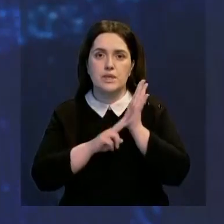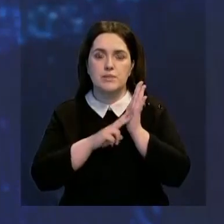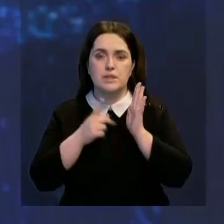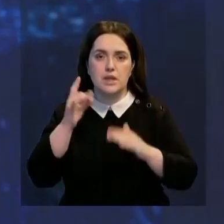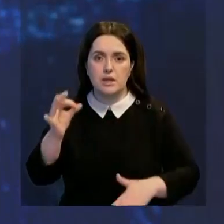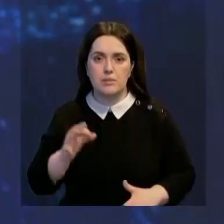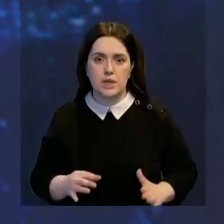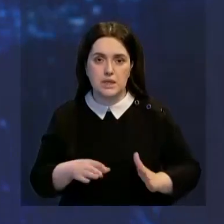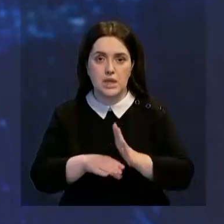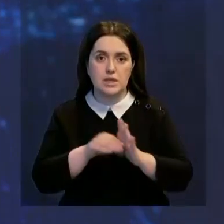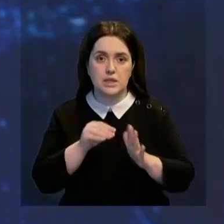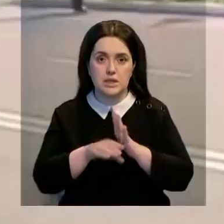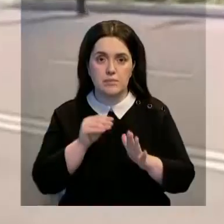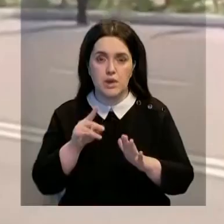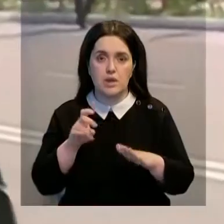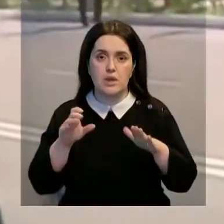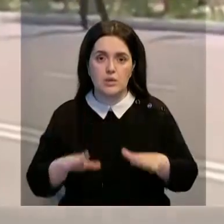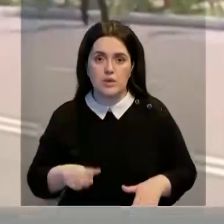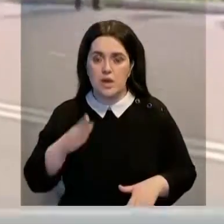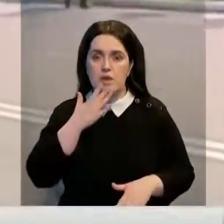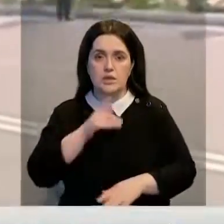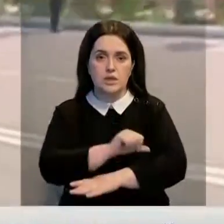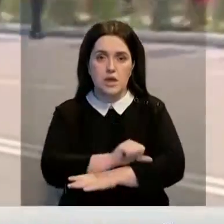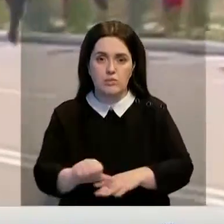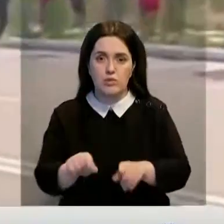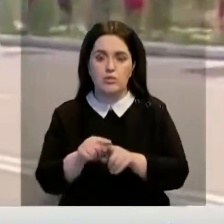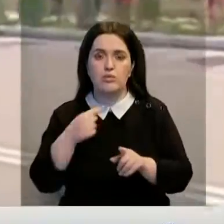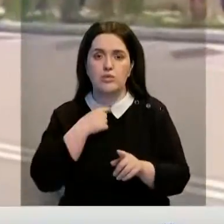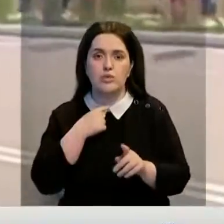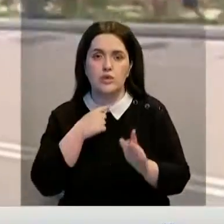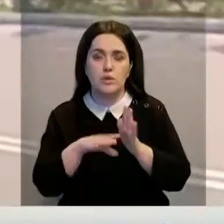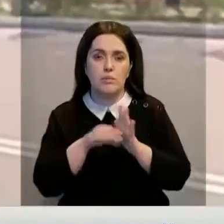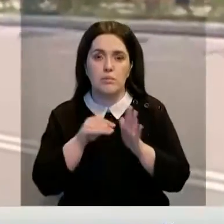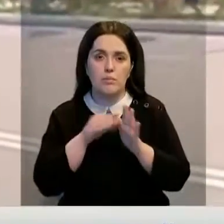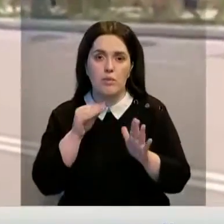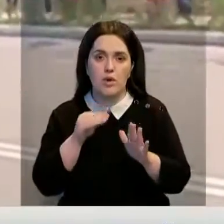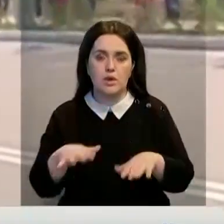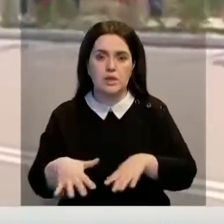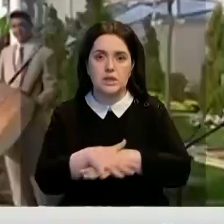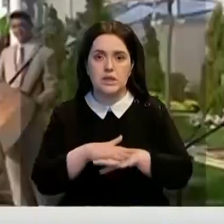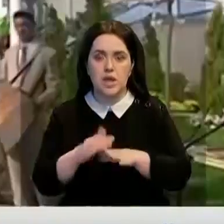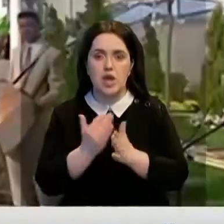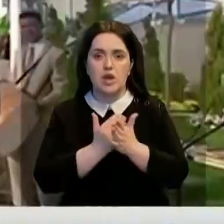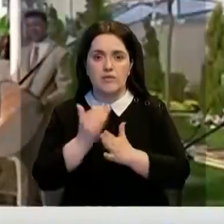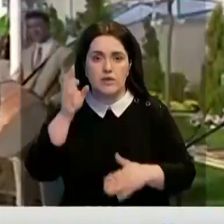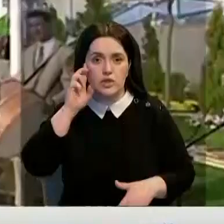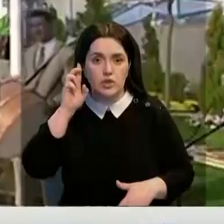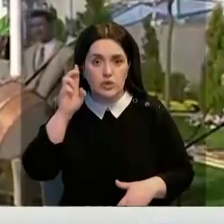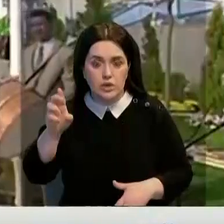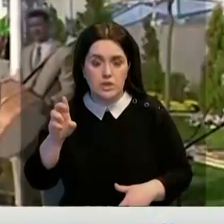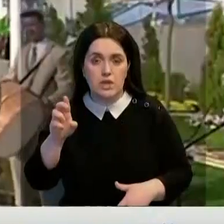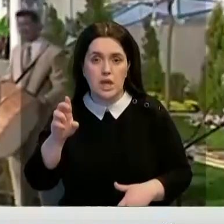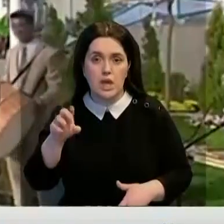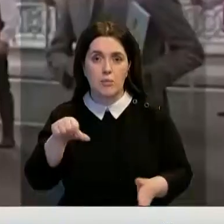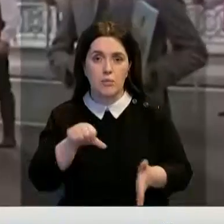более 71% избирателей. Кроме того, на участках за рубежом проголосовала также большая часть электората. Я напомню,